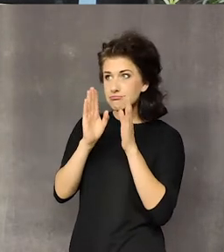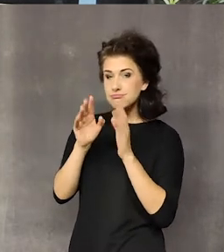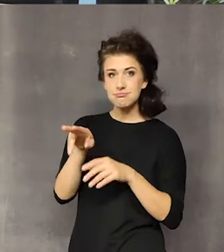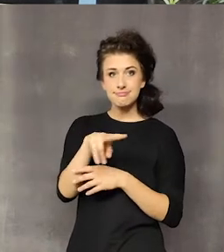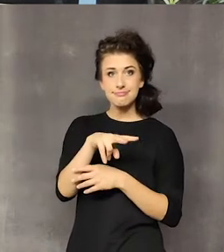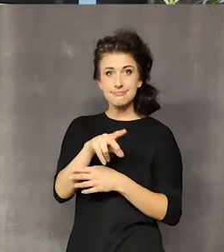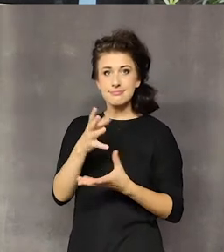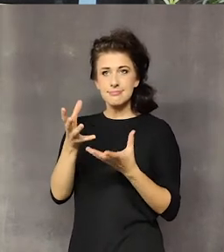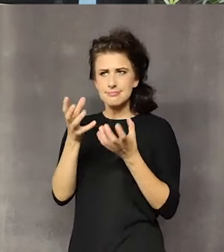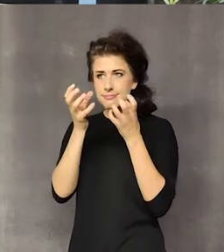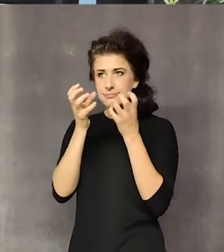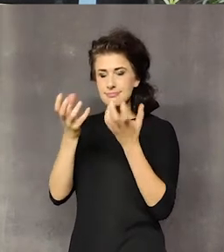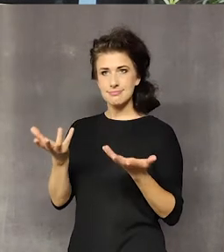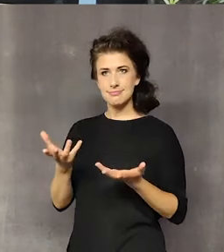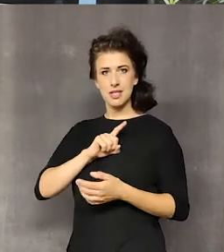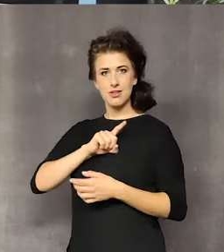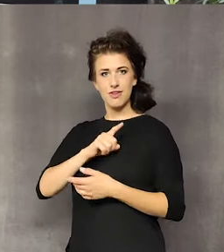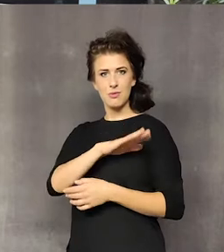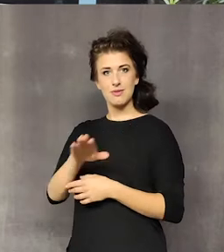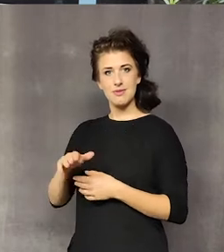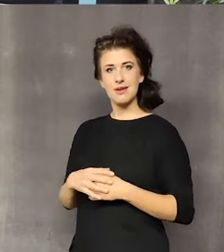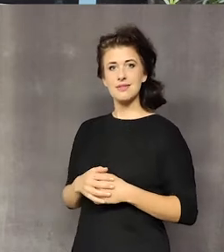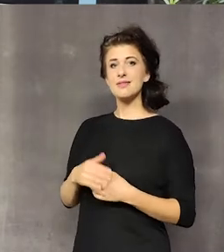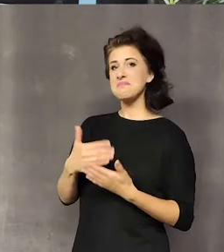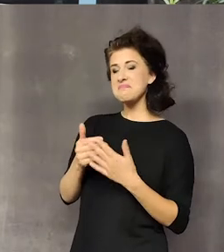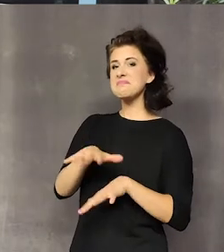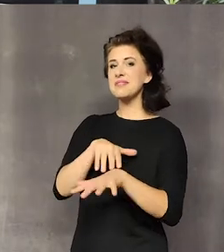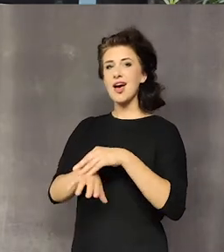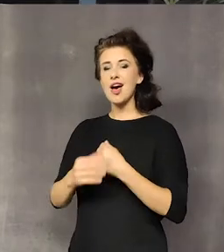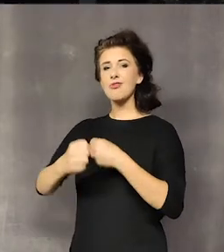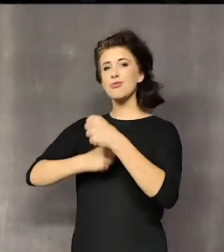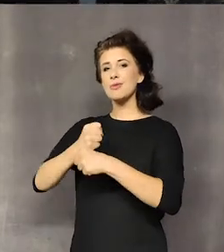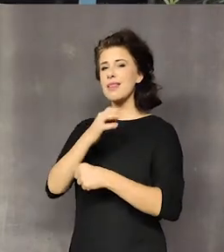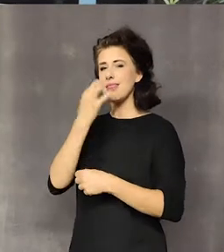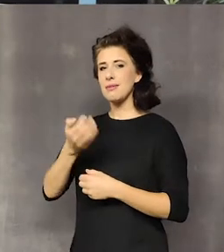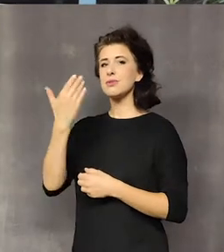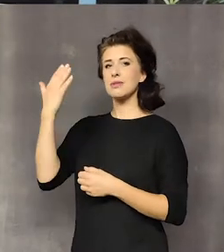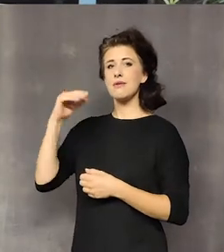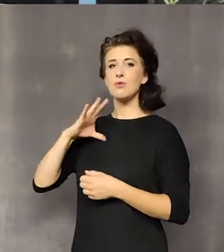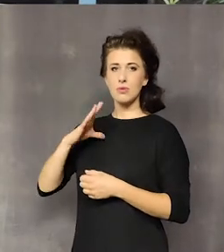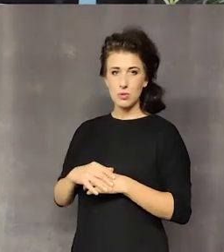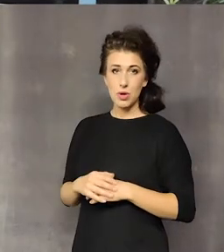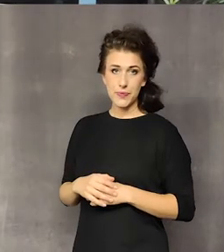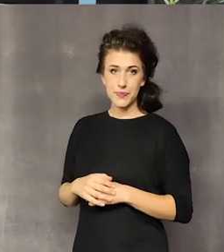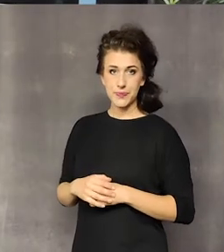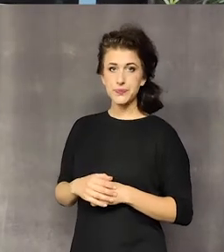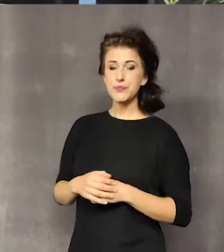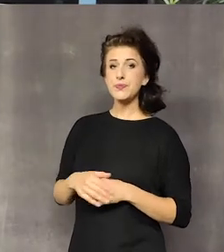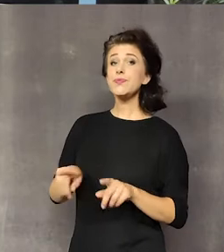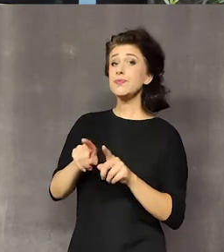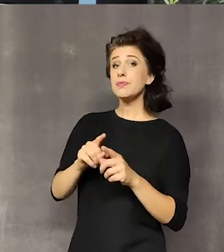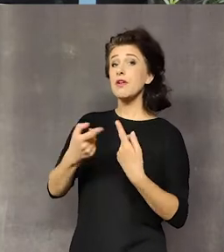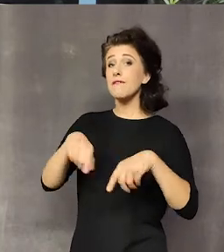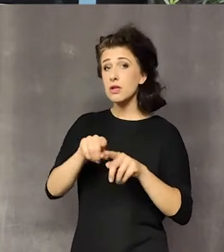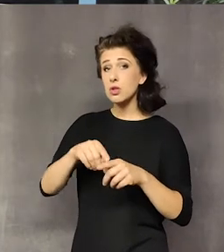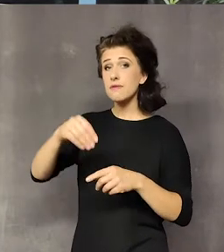troszeczkę to wciągało. Można powiedzieć, ten zapał był troszkę do pracy lepszy. Jeśli chodzi o uprawę ziół